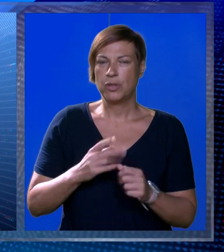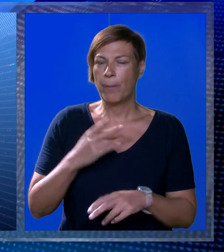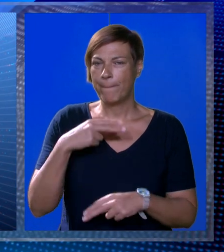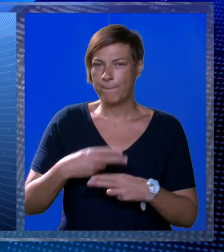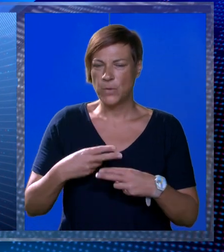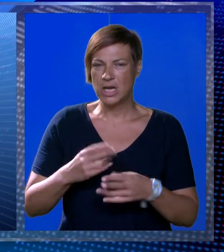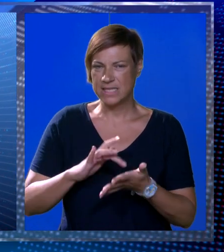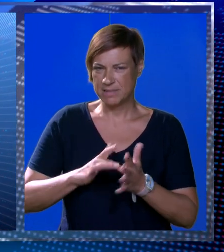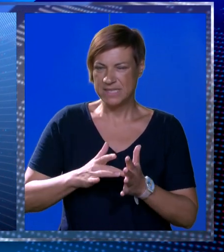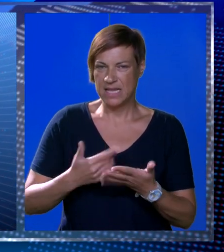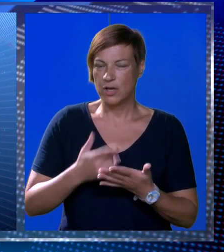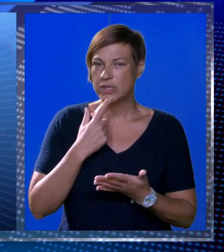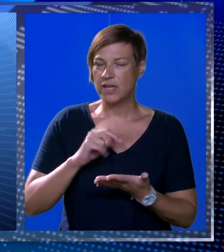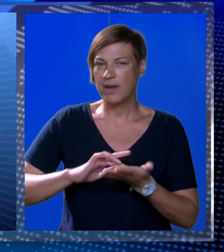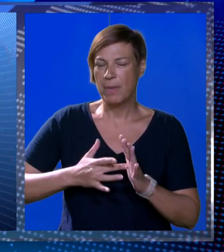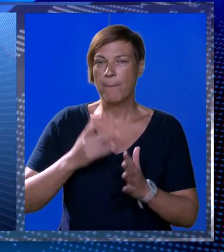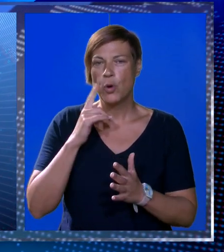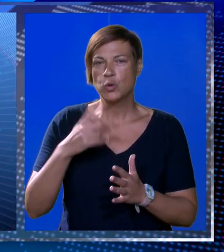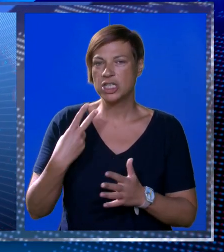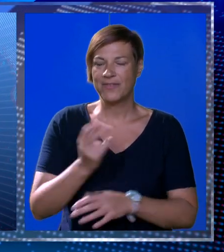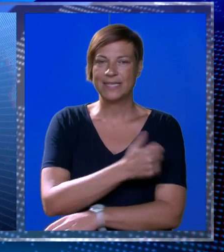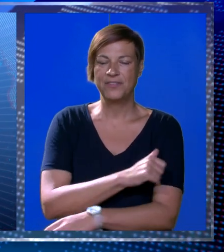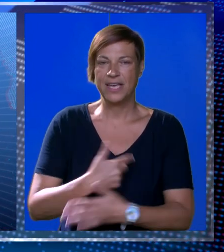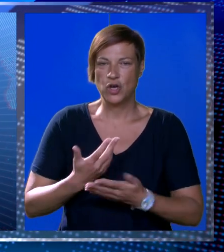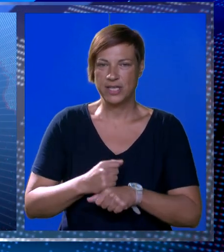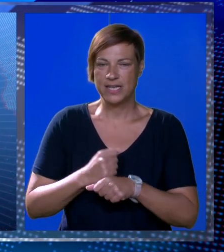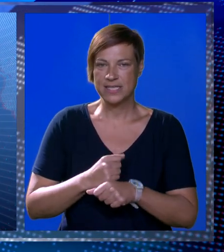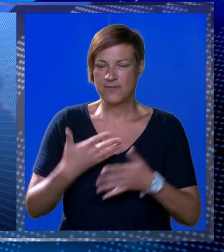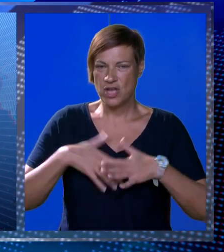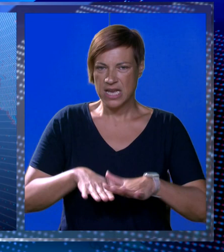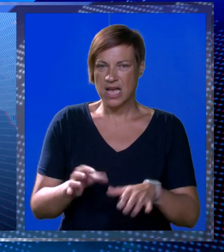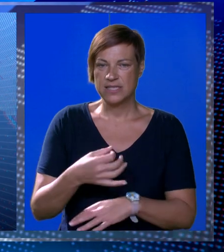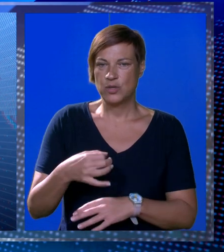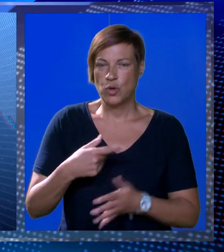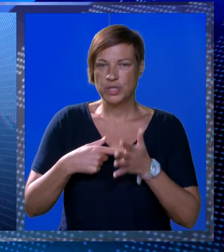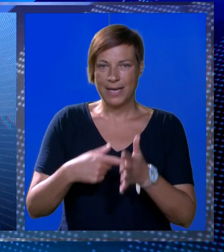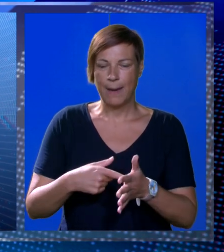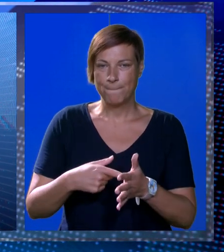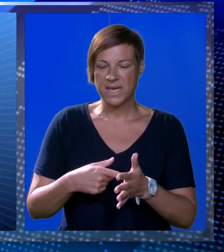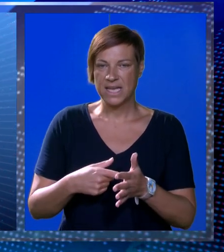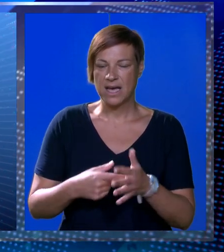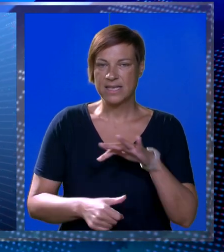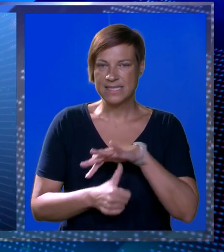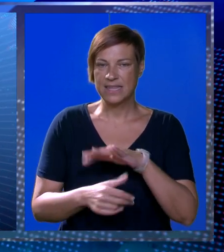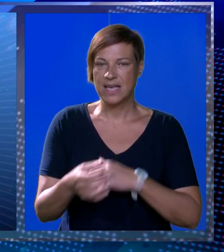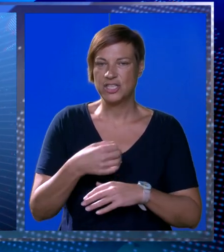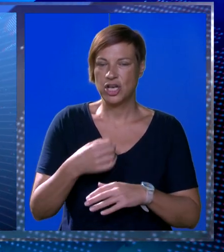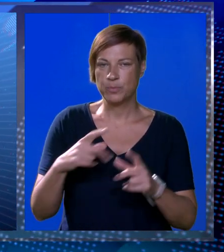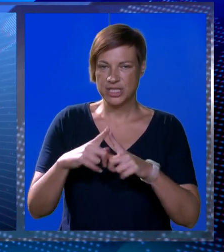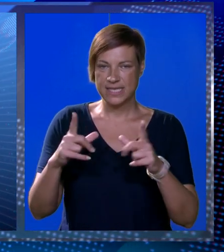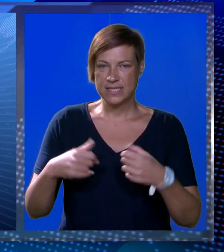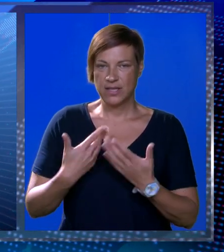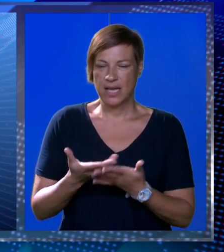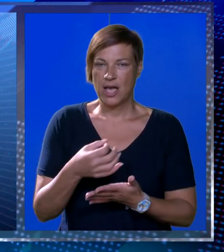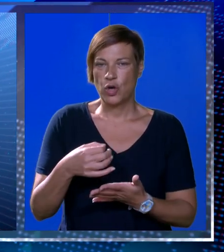ambicijom koji cijelo vrijeme pokušava već dvije godine stvoriti razdor u općini i prikazati načelnika i općinske